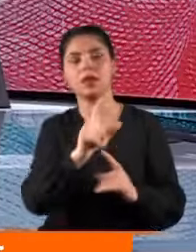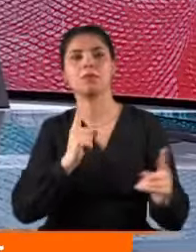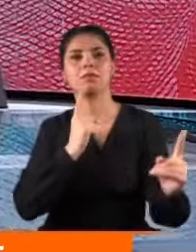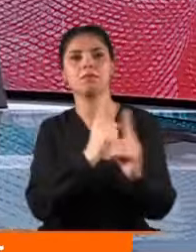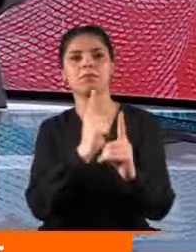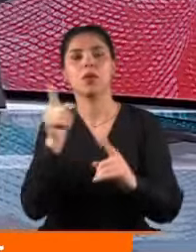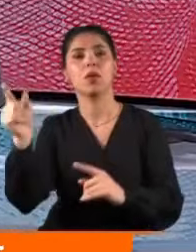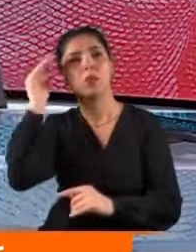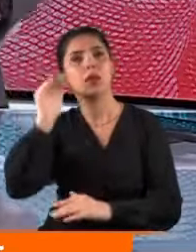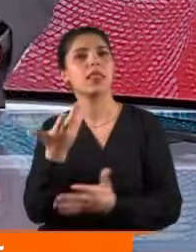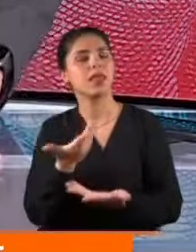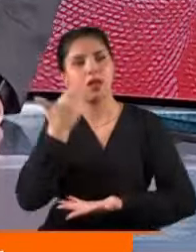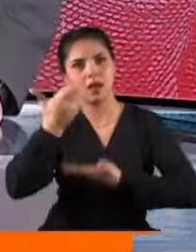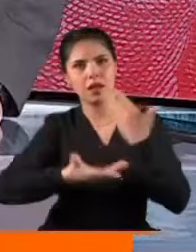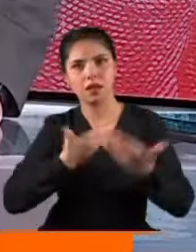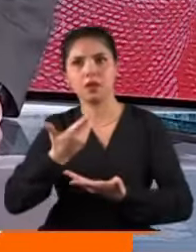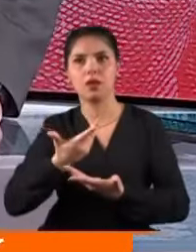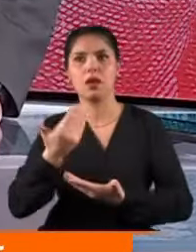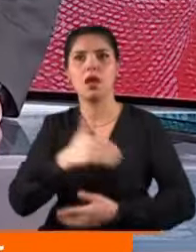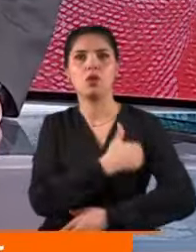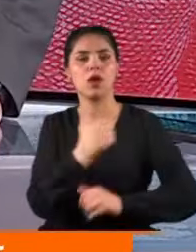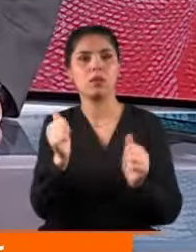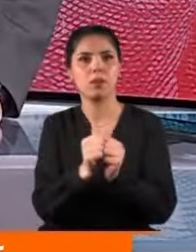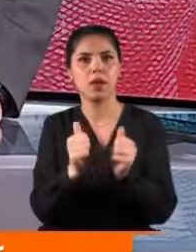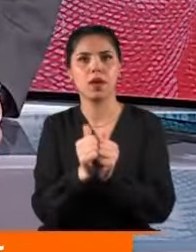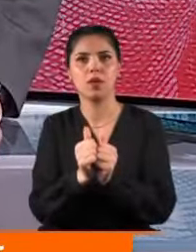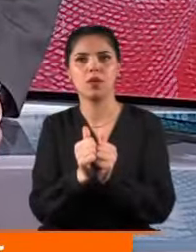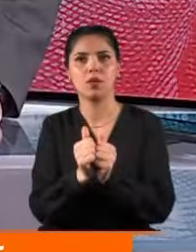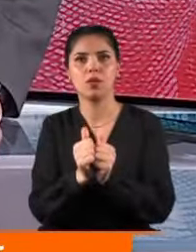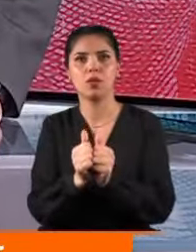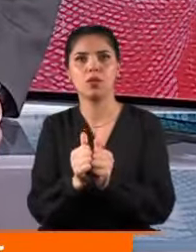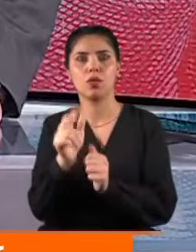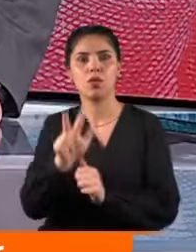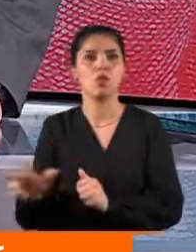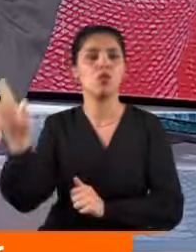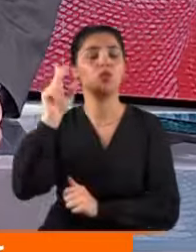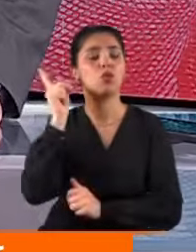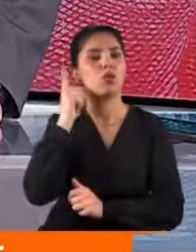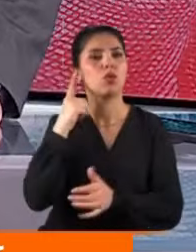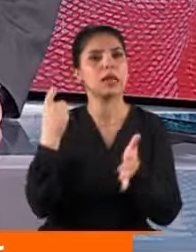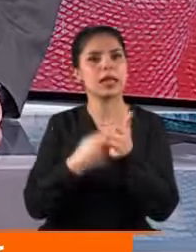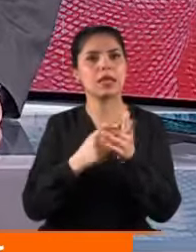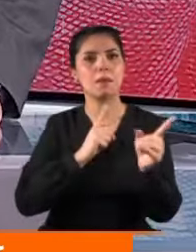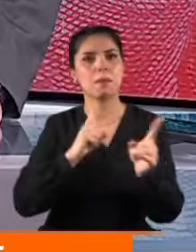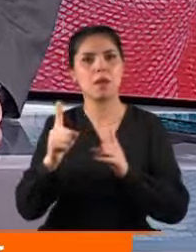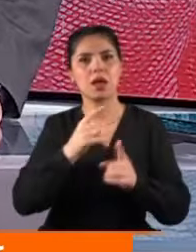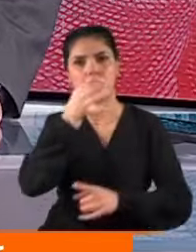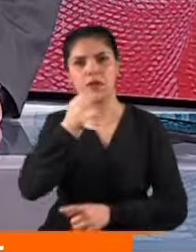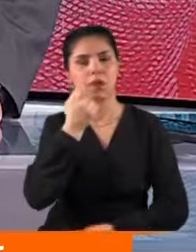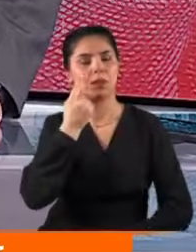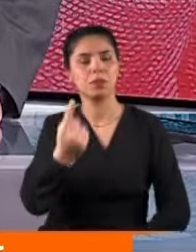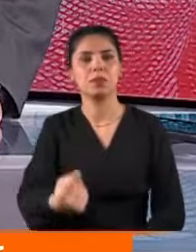Mağduriyetlerini de anlattılar, dile getirdiler avukatları eşliğinde ve işte 3 ünlü ismin mahkemede verdiği ifade.